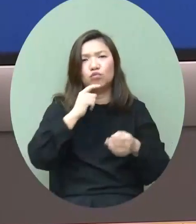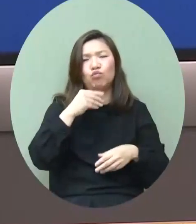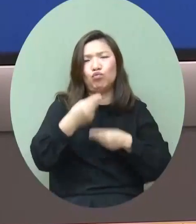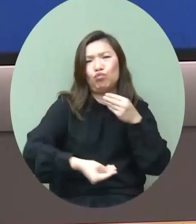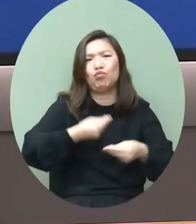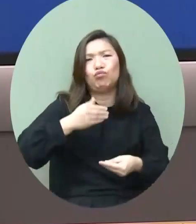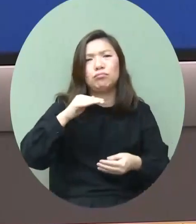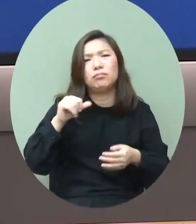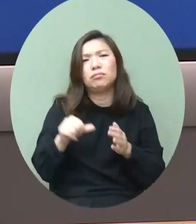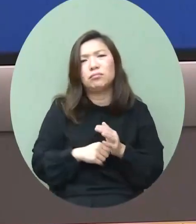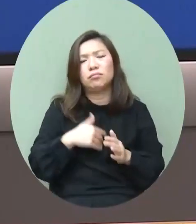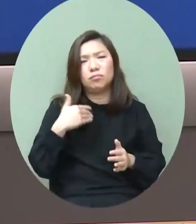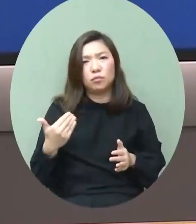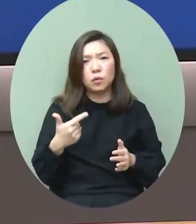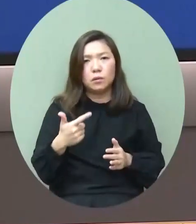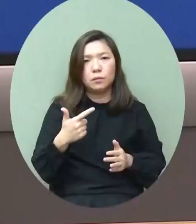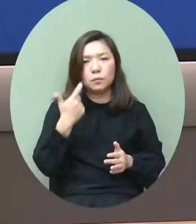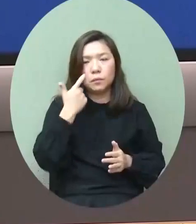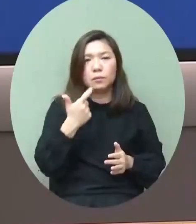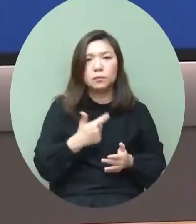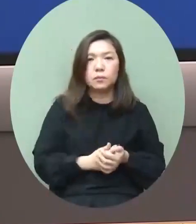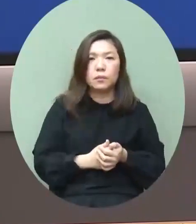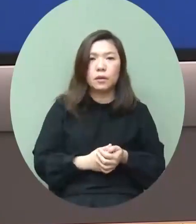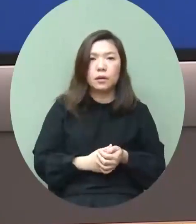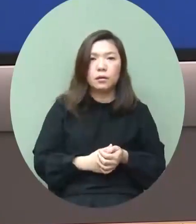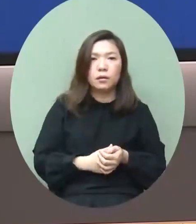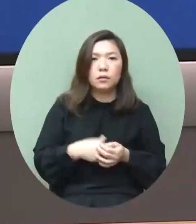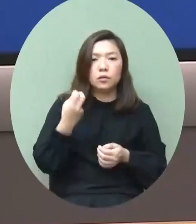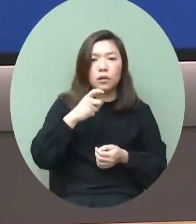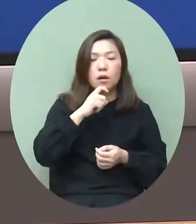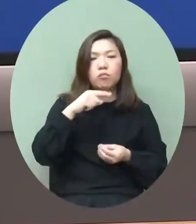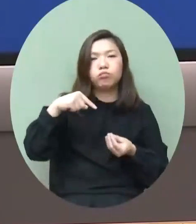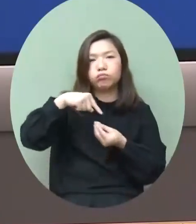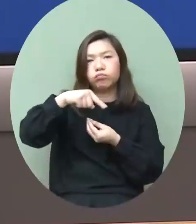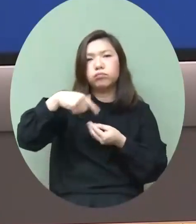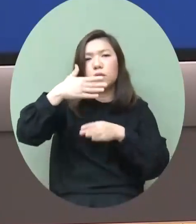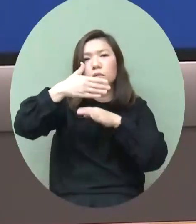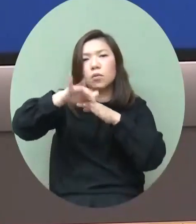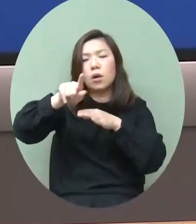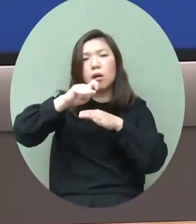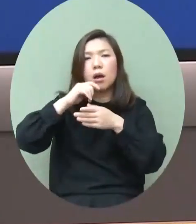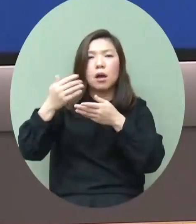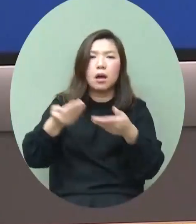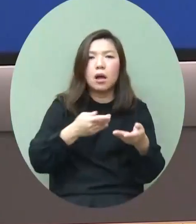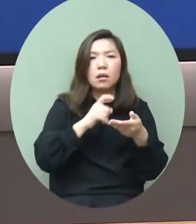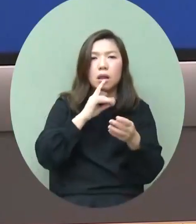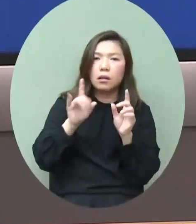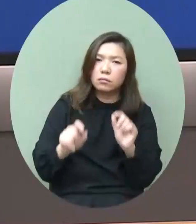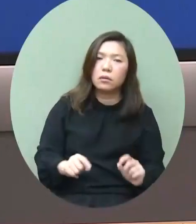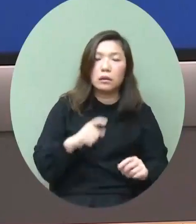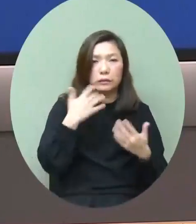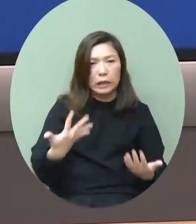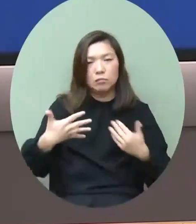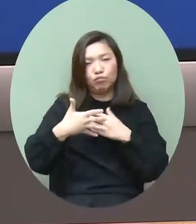這麼厲害再加上一些客觀環境的因素今波疫情真的很